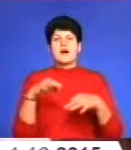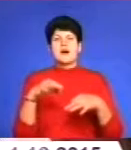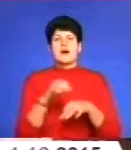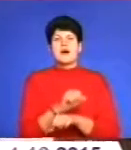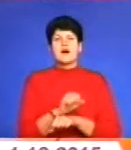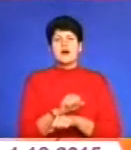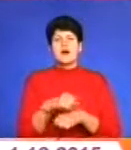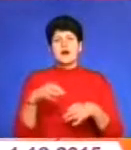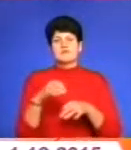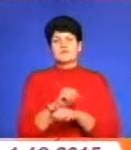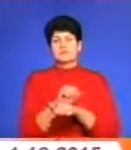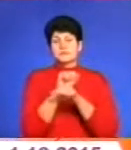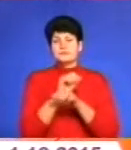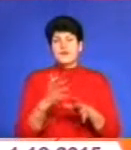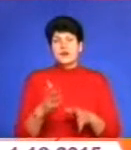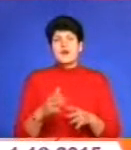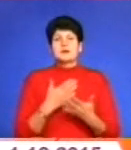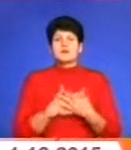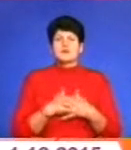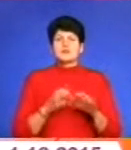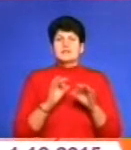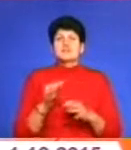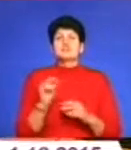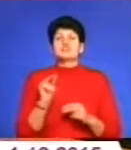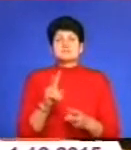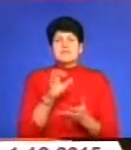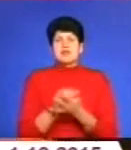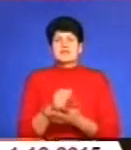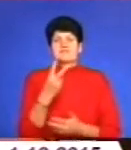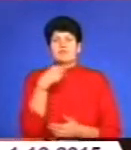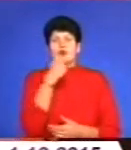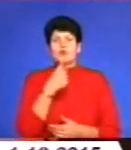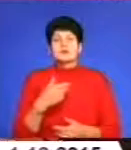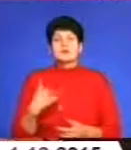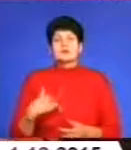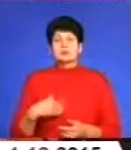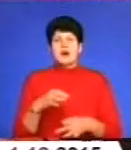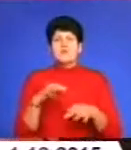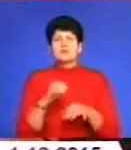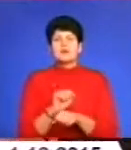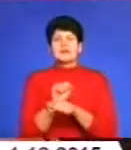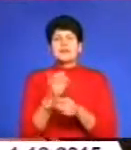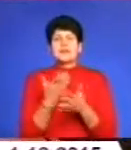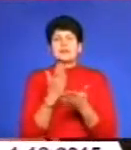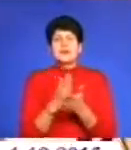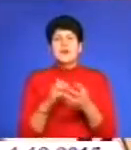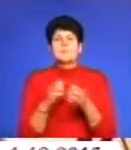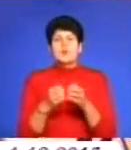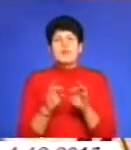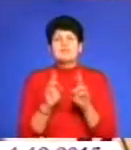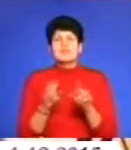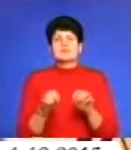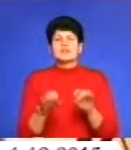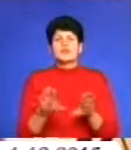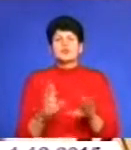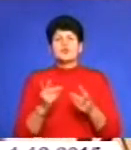навчу воювати. Активісти розповіли, чим займалися ці два роки, для чого їм Автомайданство, які мали проблеми і як вирішують, чому